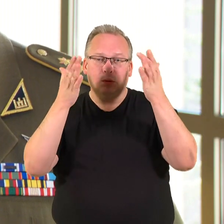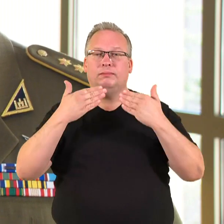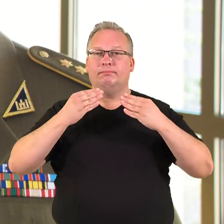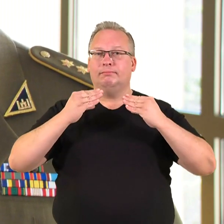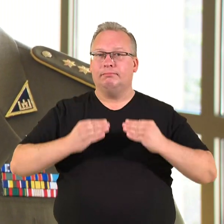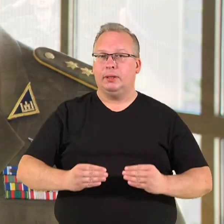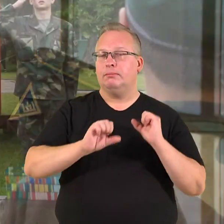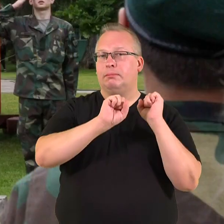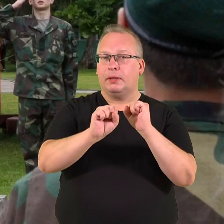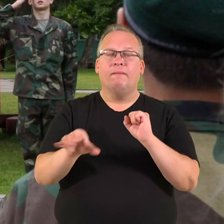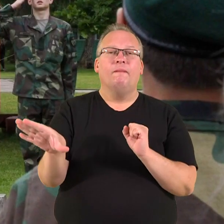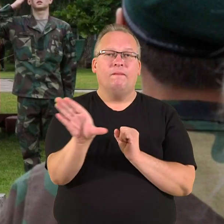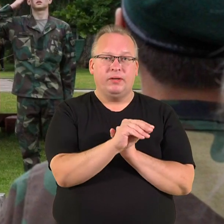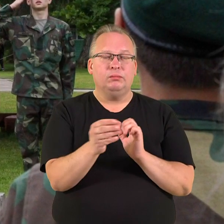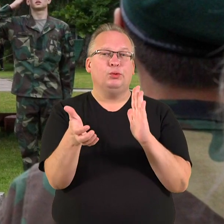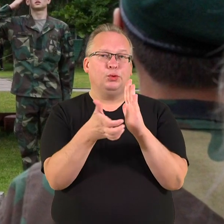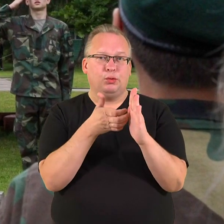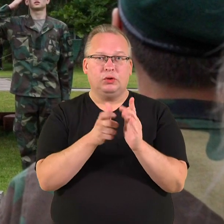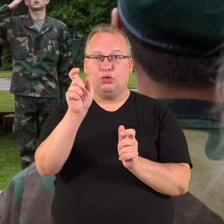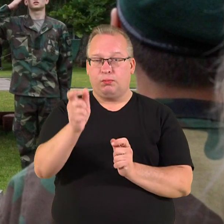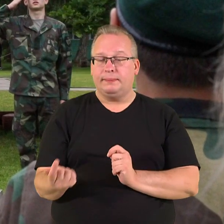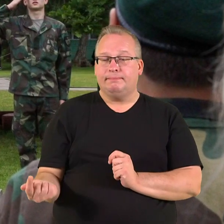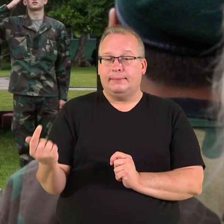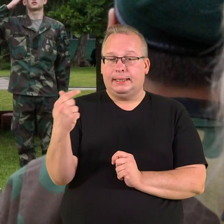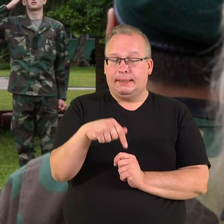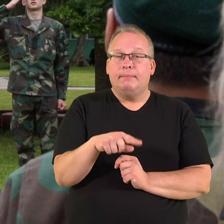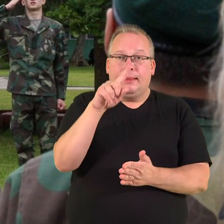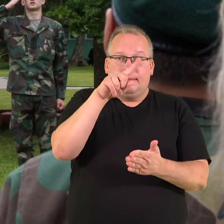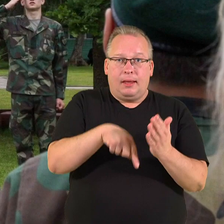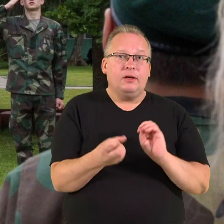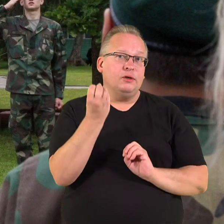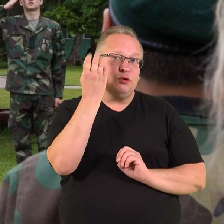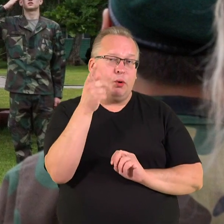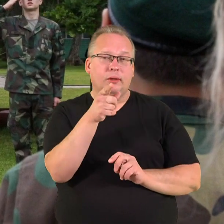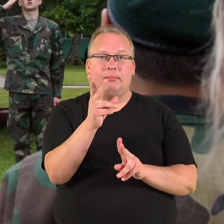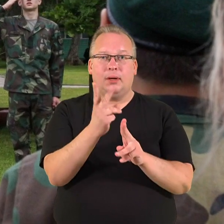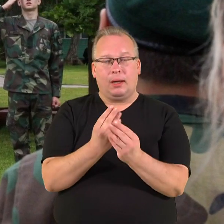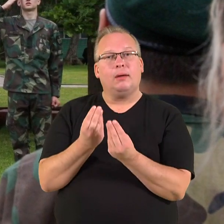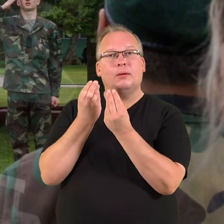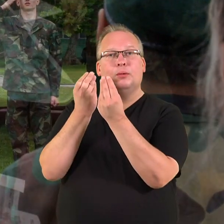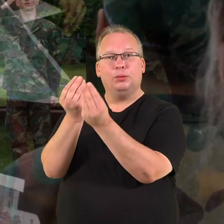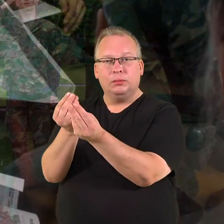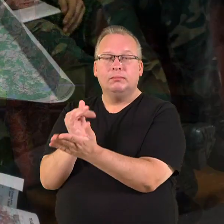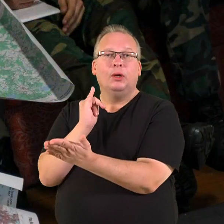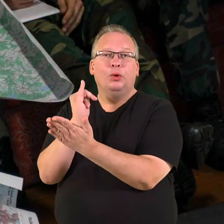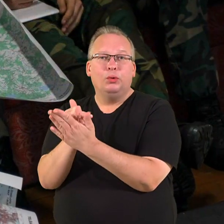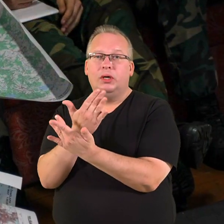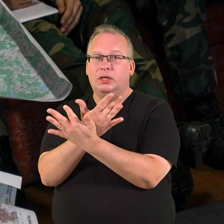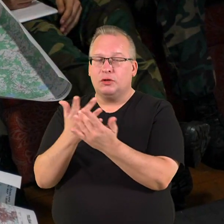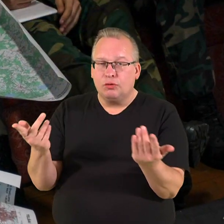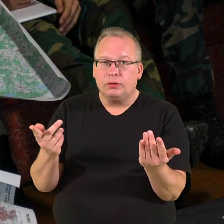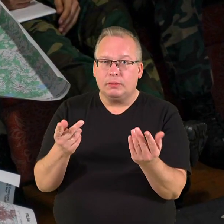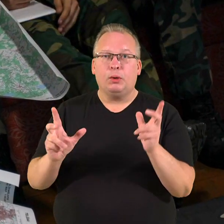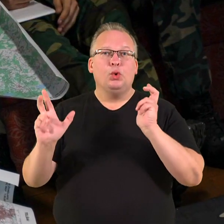ir ginklų, na, visko trūksta. Kai teina žmogus ir jis tikisi kažko išmokti, jam reikia priemonių, jam reikia turėti kažkokius įrankius,